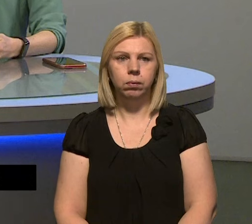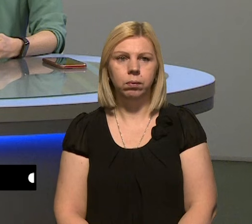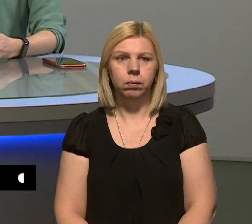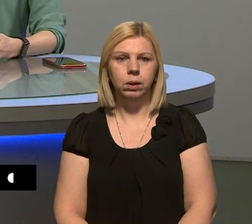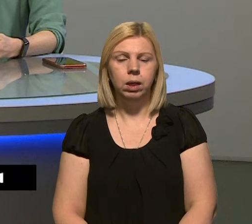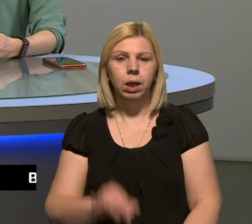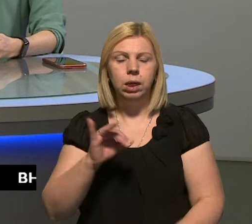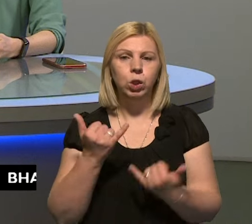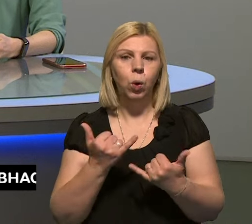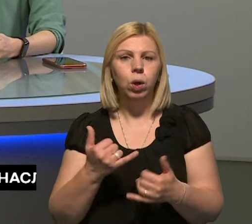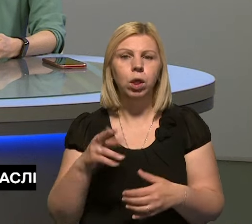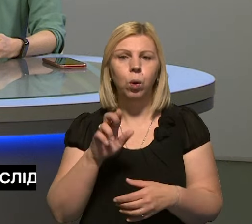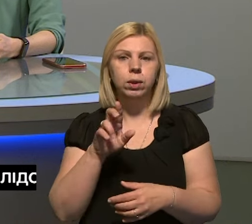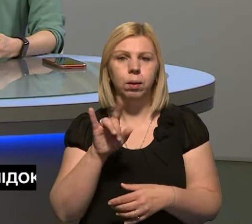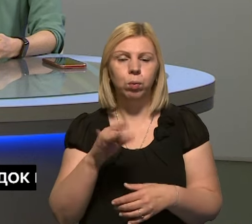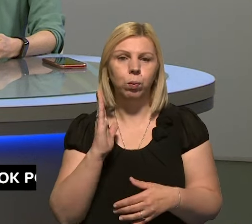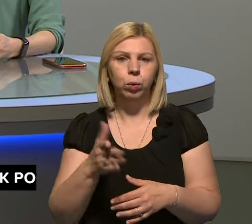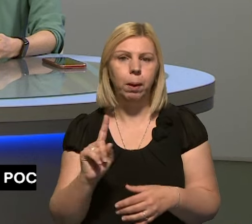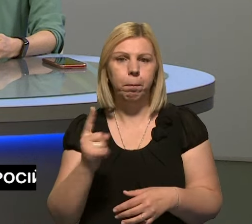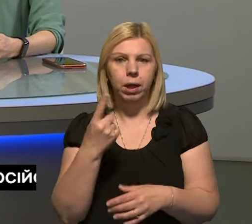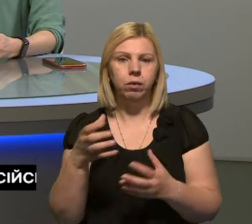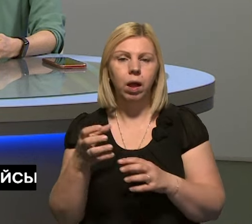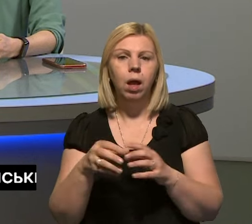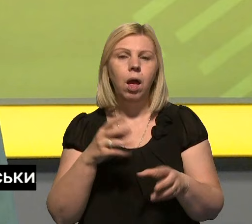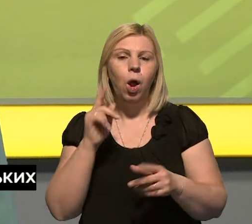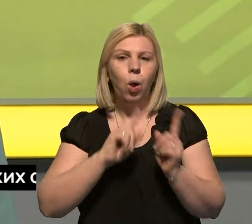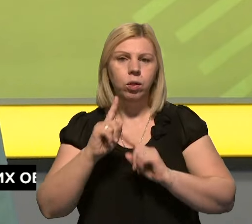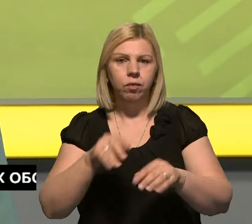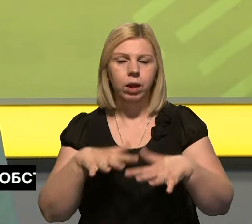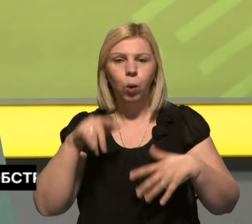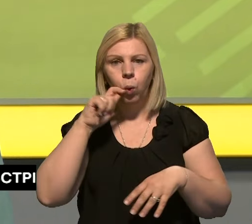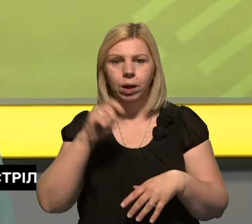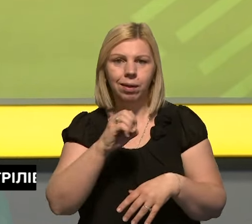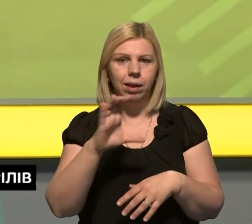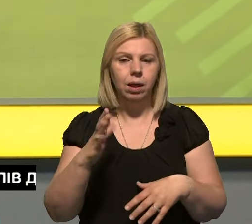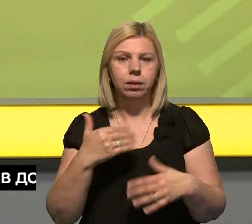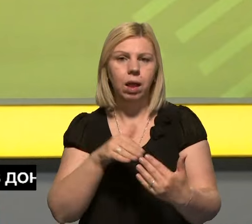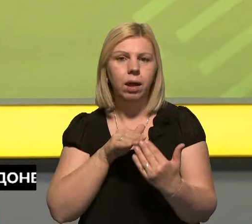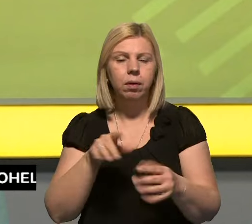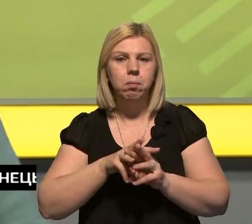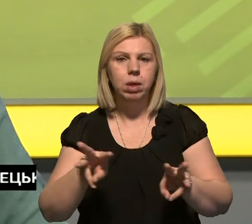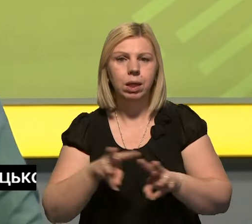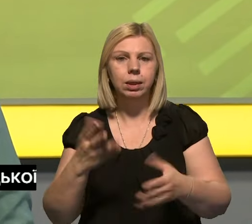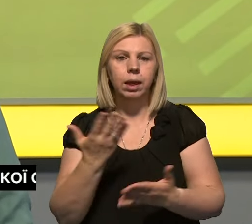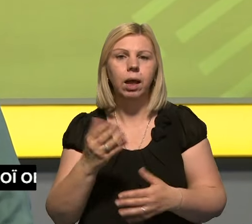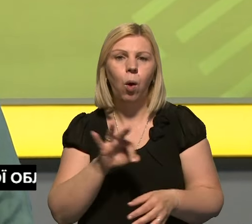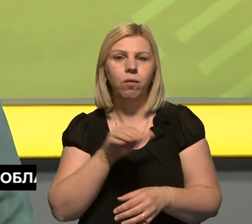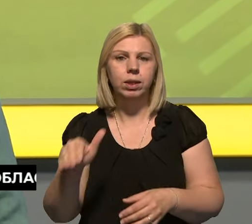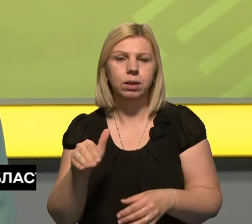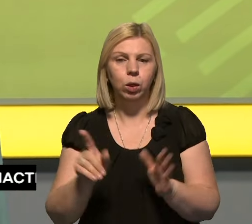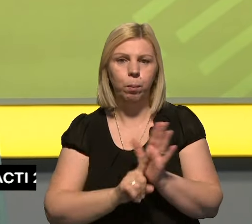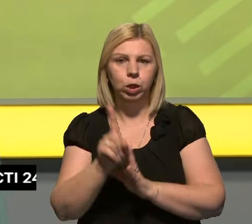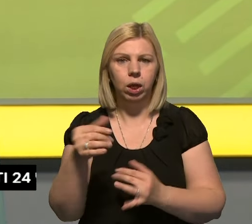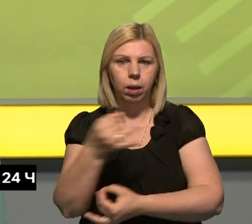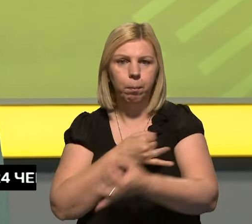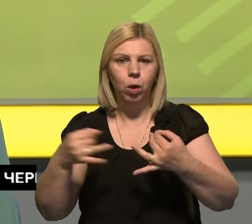І сьогодні у Люксембурзі відбудеться перша міжурядова конференція Україна-ЄС на рівні міністрів, яка дає офіційний початок